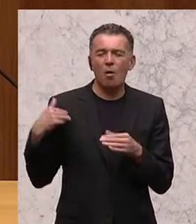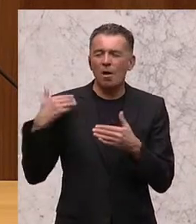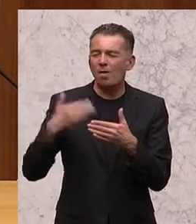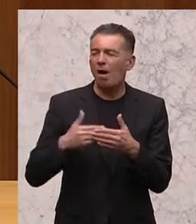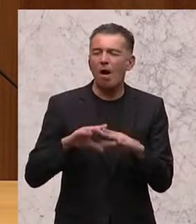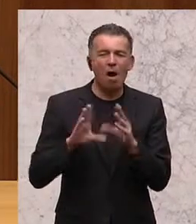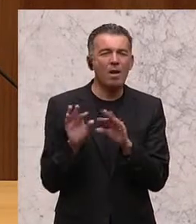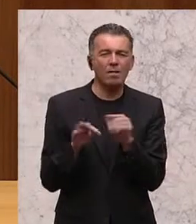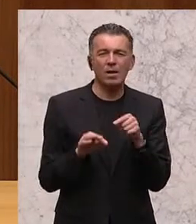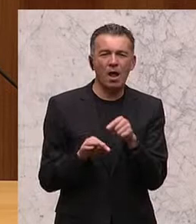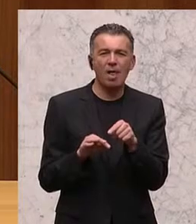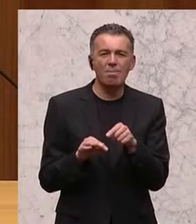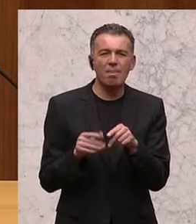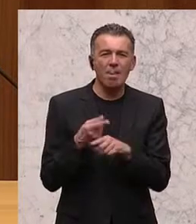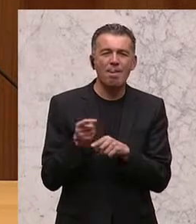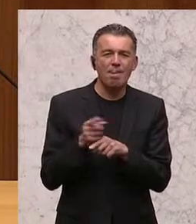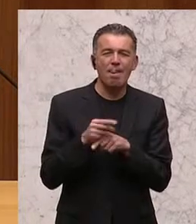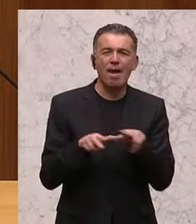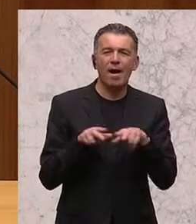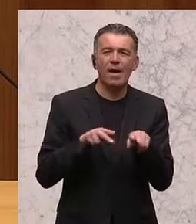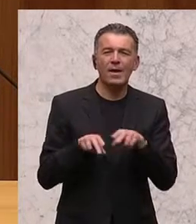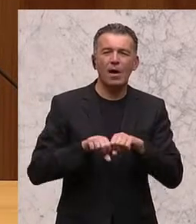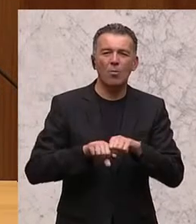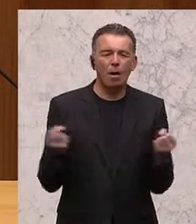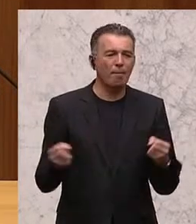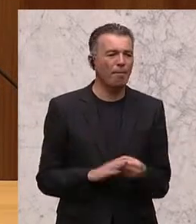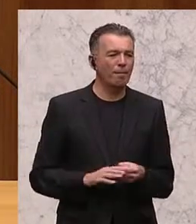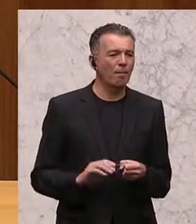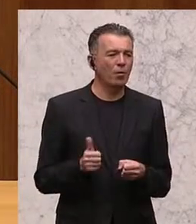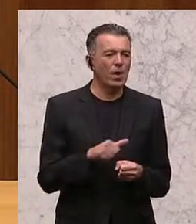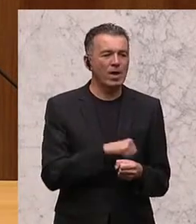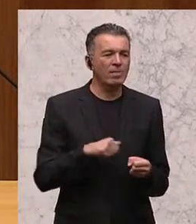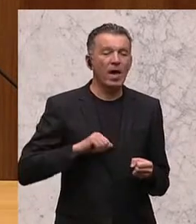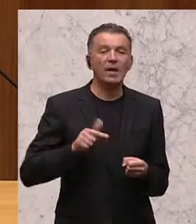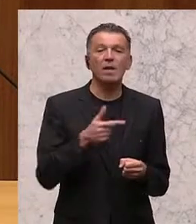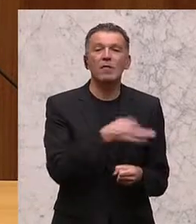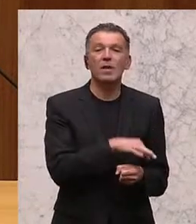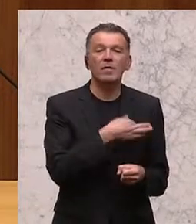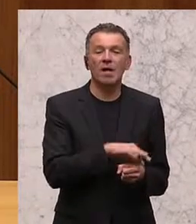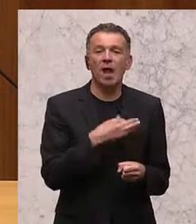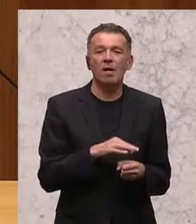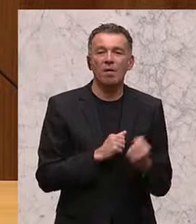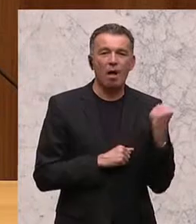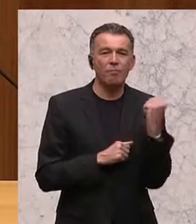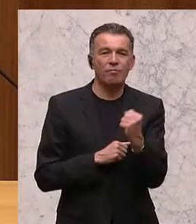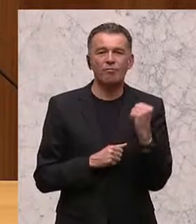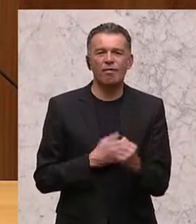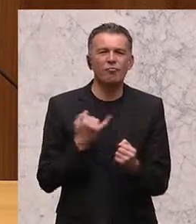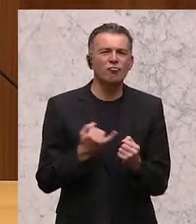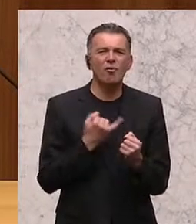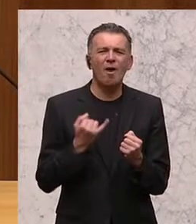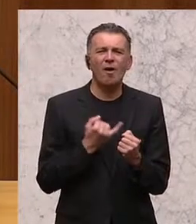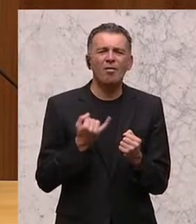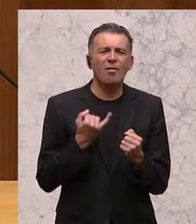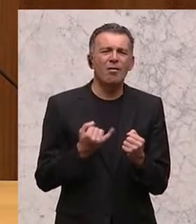diese Regierung zerbricht. Zuerst hat man müssen den eigenen Vizekanzler killen, indem man ihn permanent ausrutschen lässt,